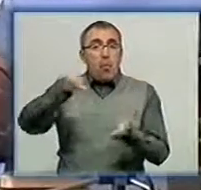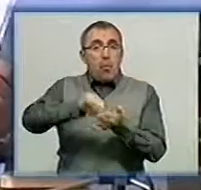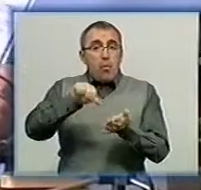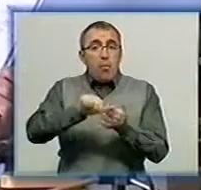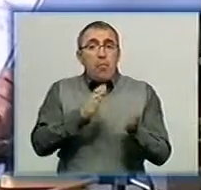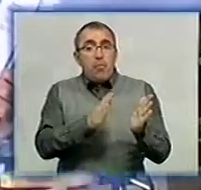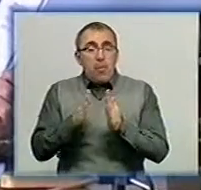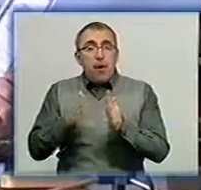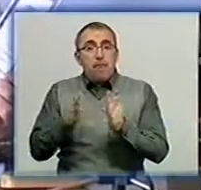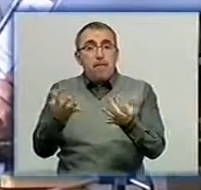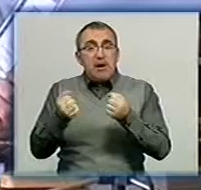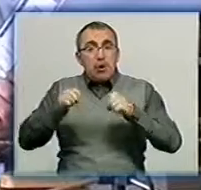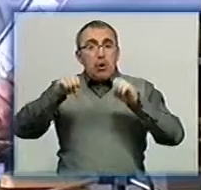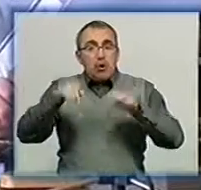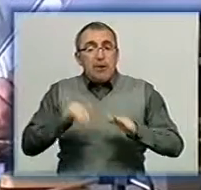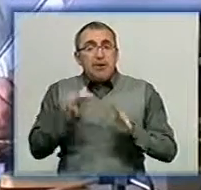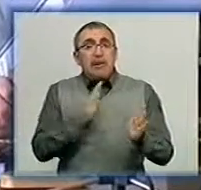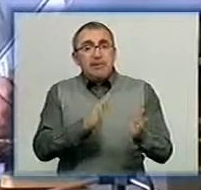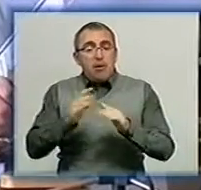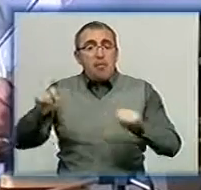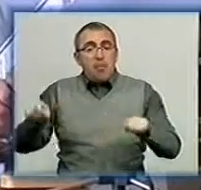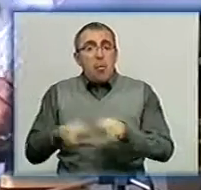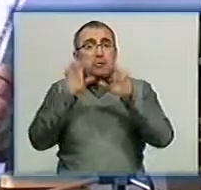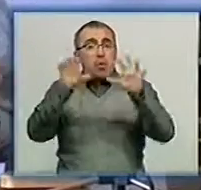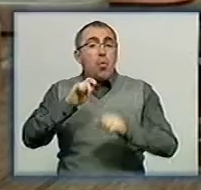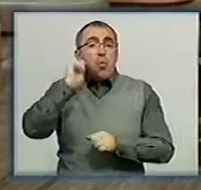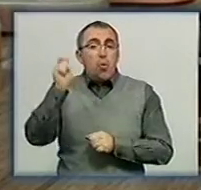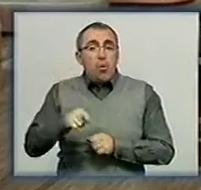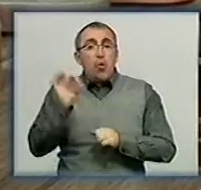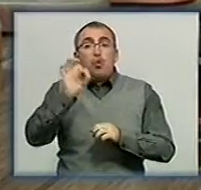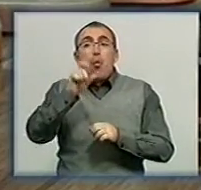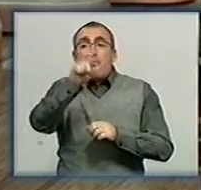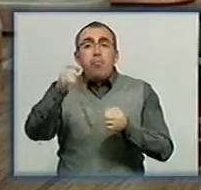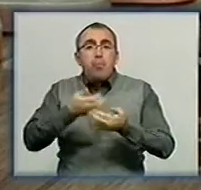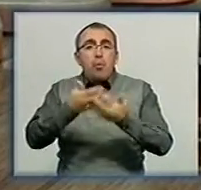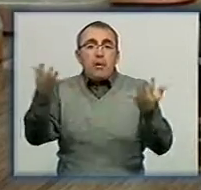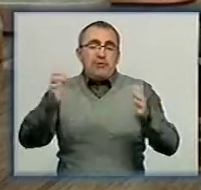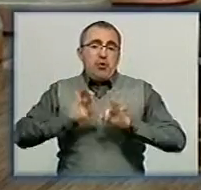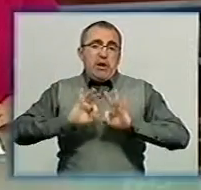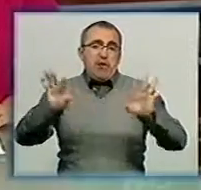процесі прийняті рішень та системне порушення закону України про доступ до публічної інформації.